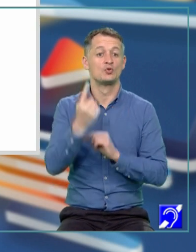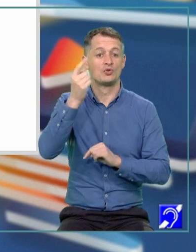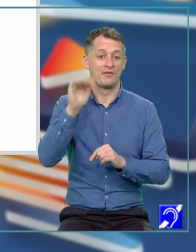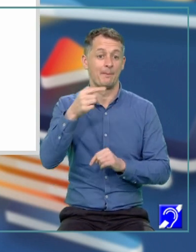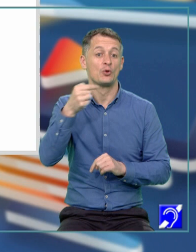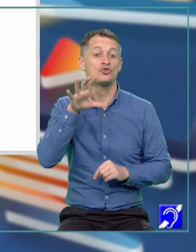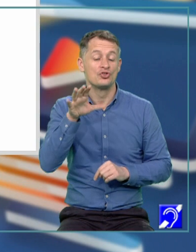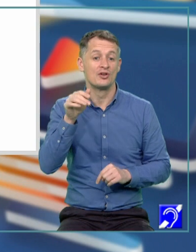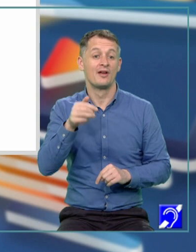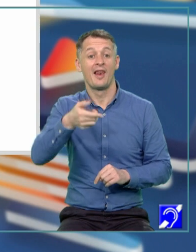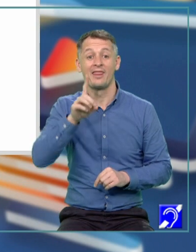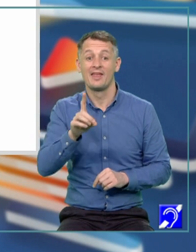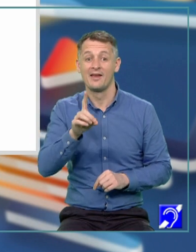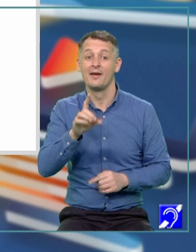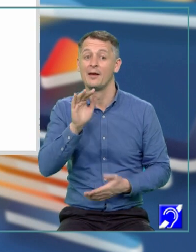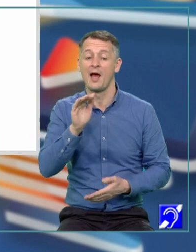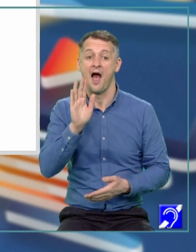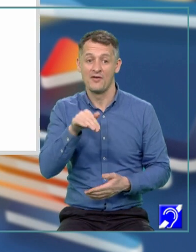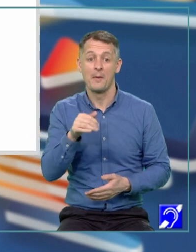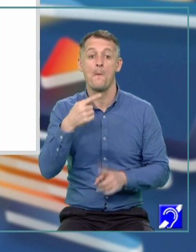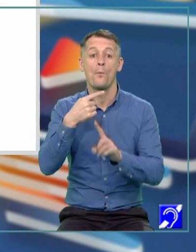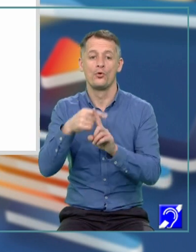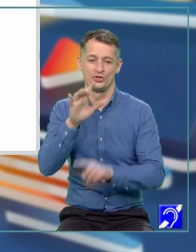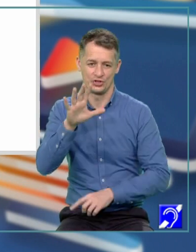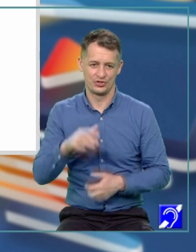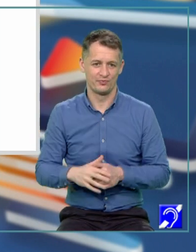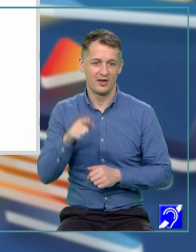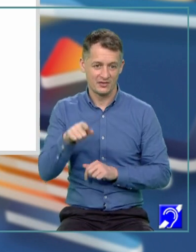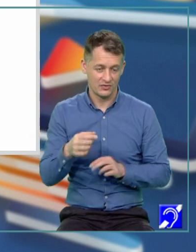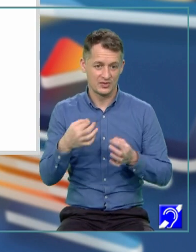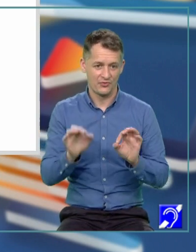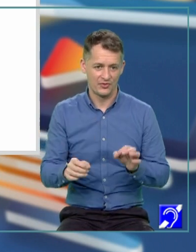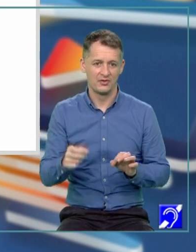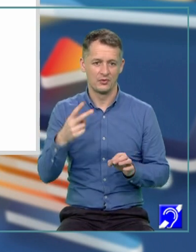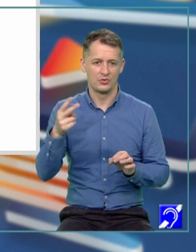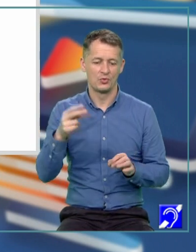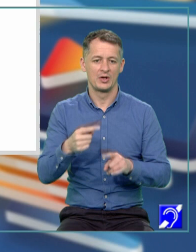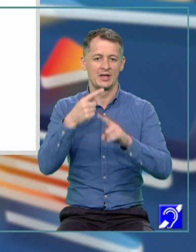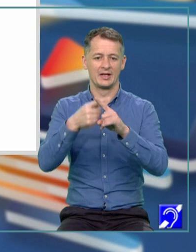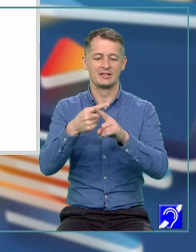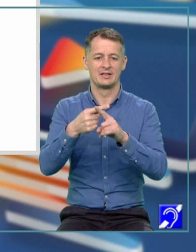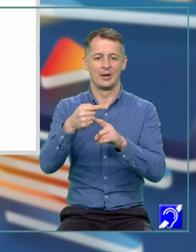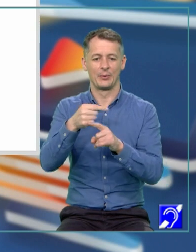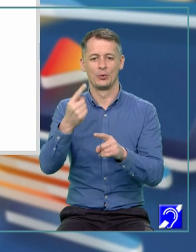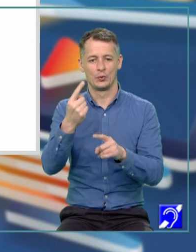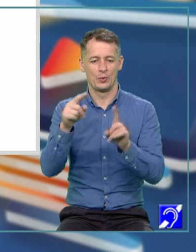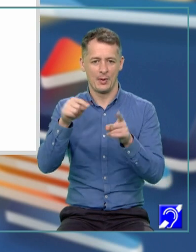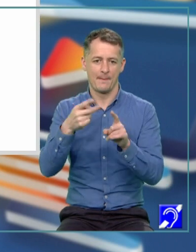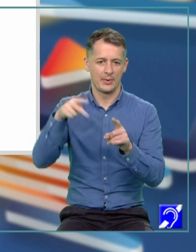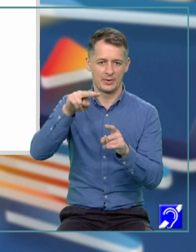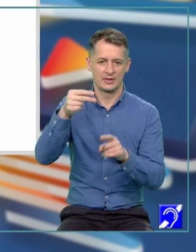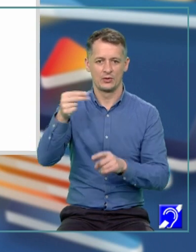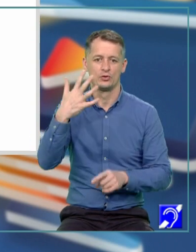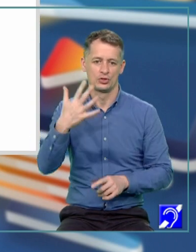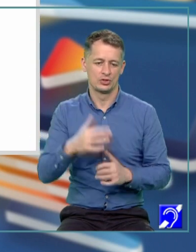la D mic avem plus 5. Această ecuație va fi echivalentă cu X minus 1 la pătrat, egal cu 5. Și procedăm